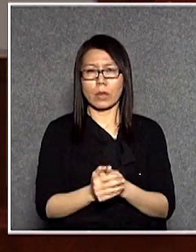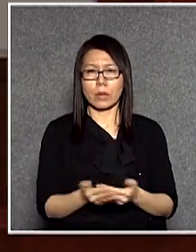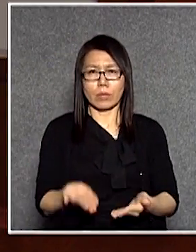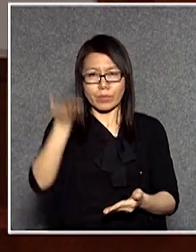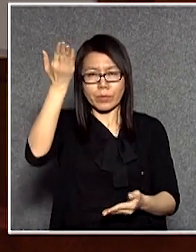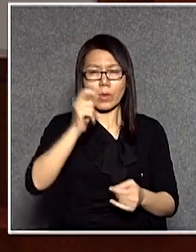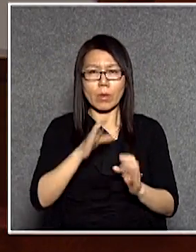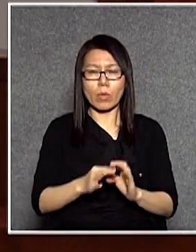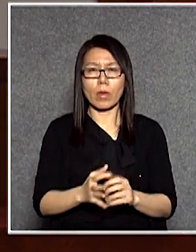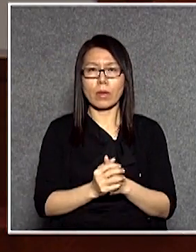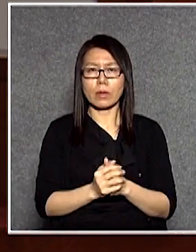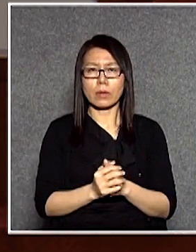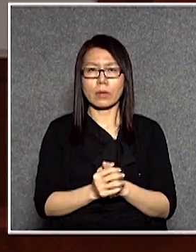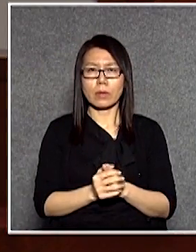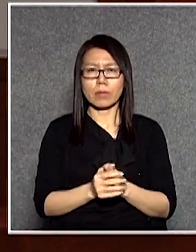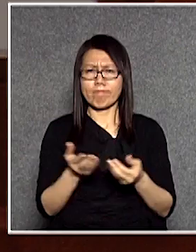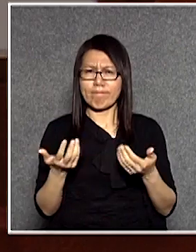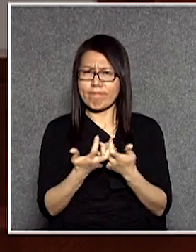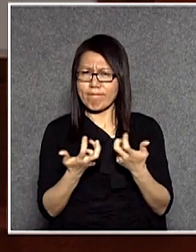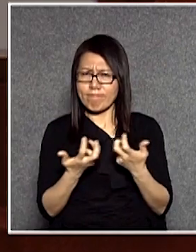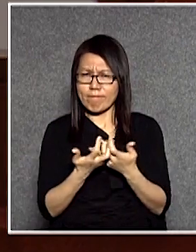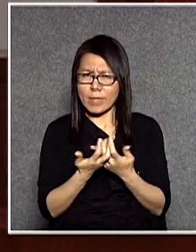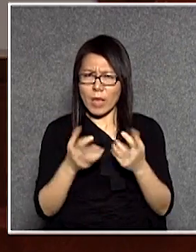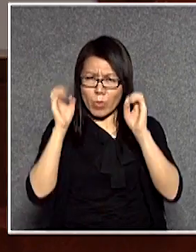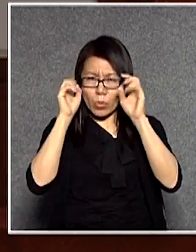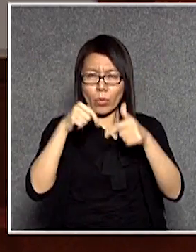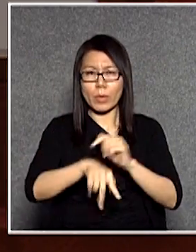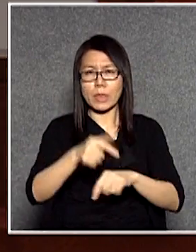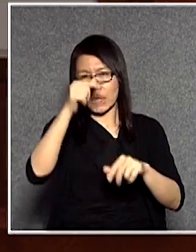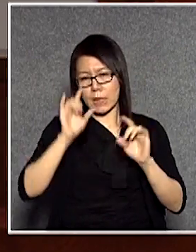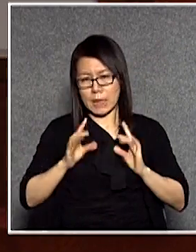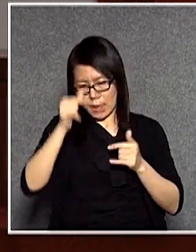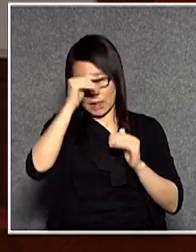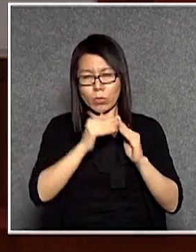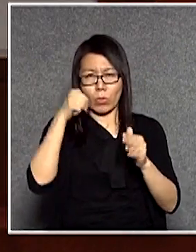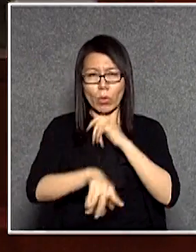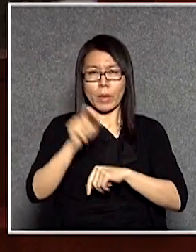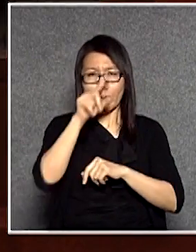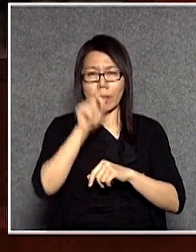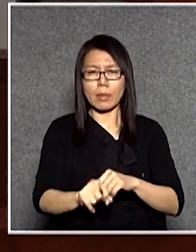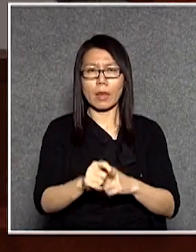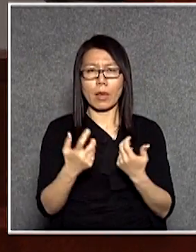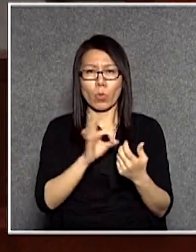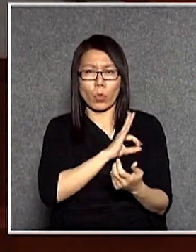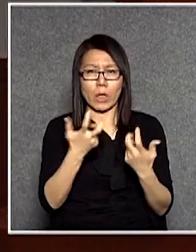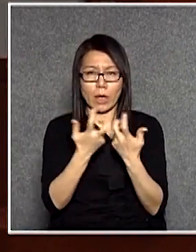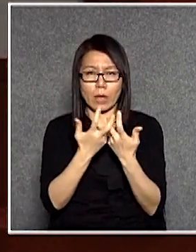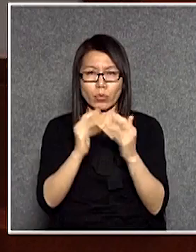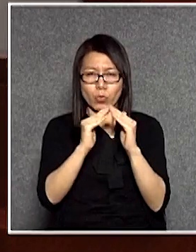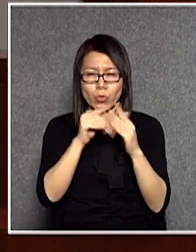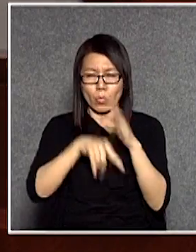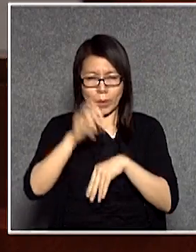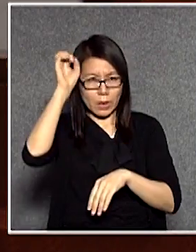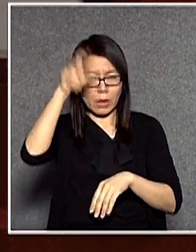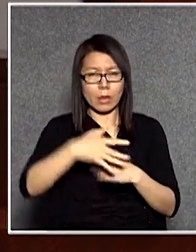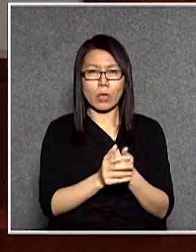一次應該就是這個行公量值報告裡面提到一些私家醫院的問題其實審計處有些建議帳